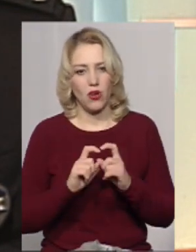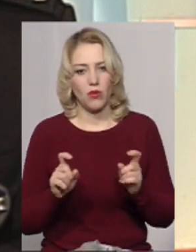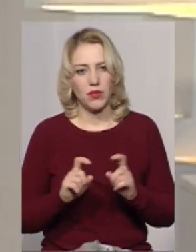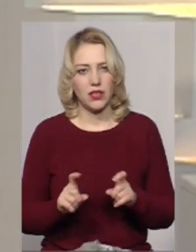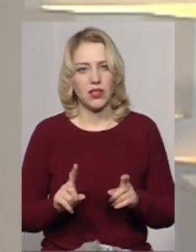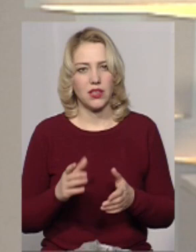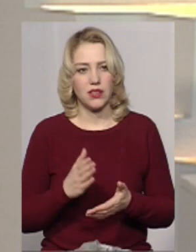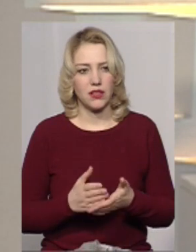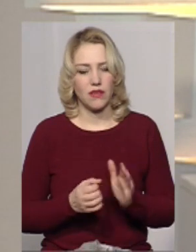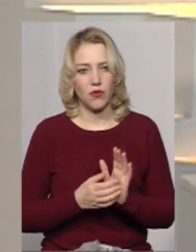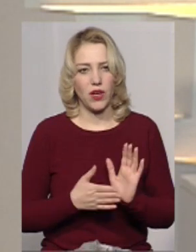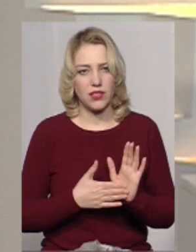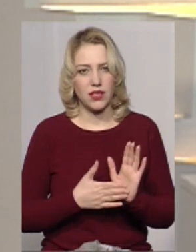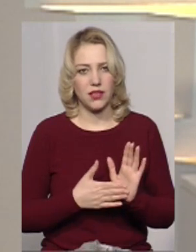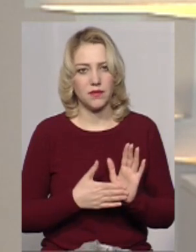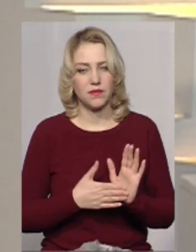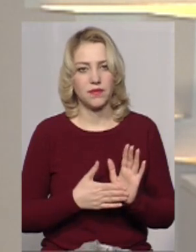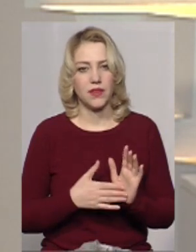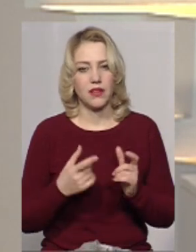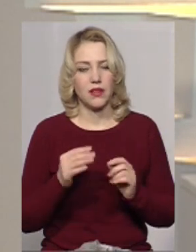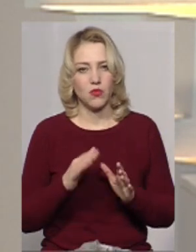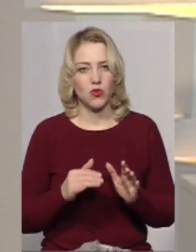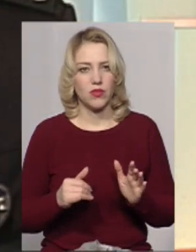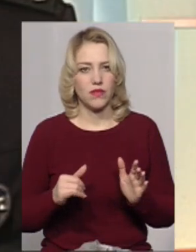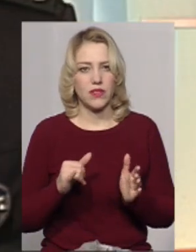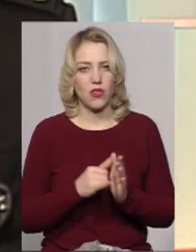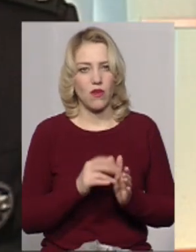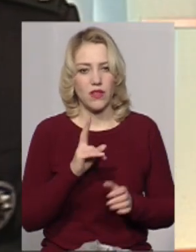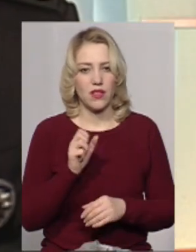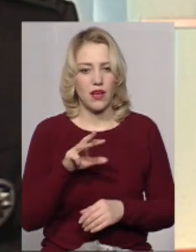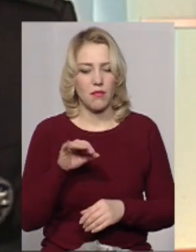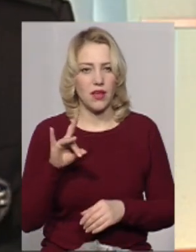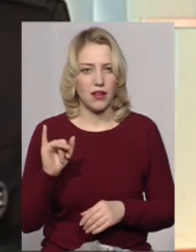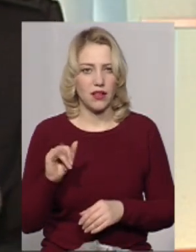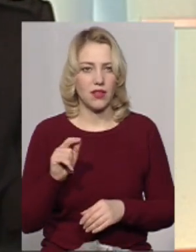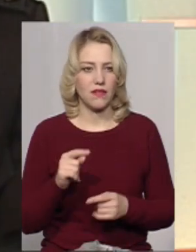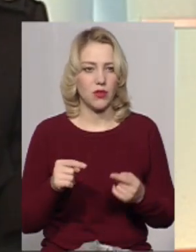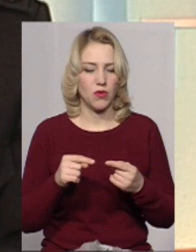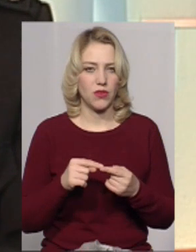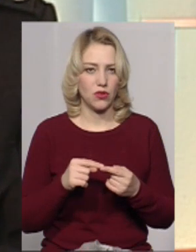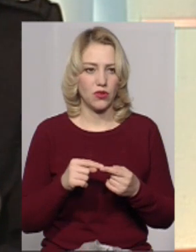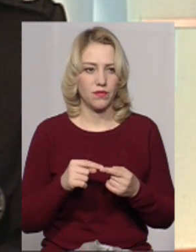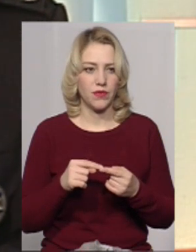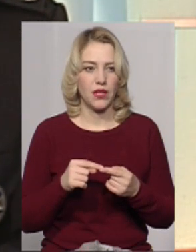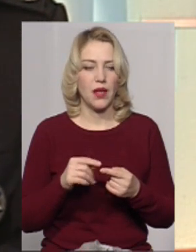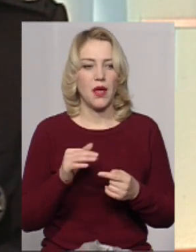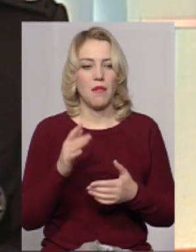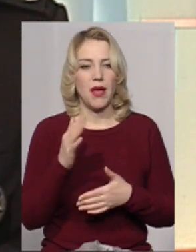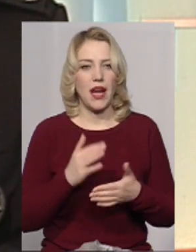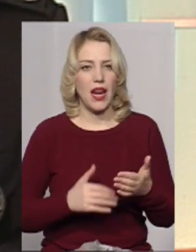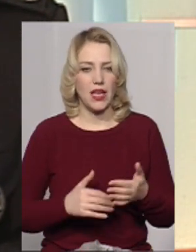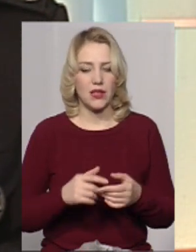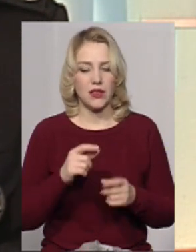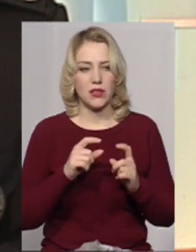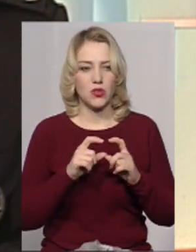відповідно, вказаний вже перелік об'єктів, де будуть встановлені камери, і, відповідно, перелік суб